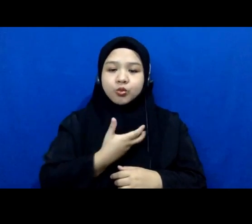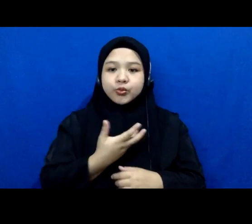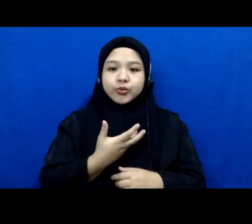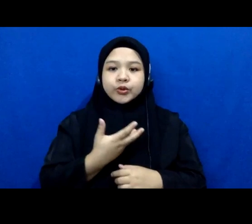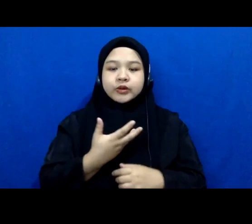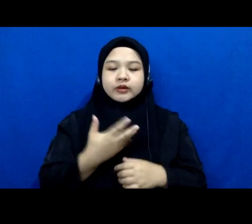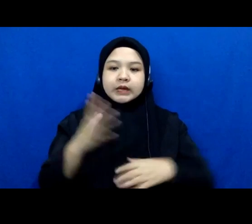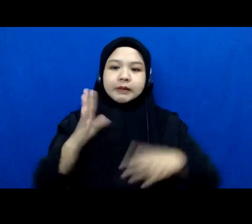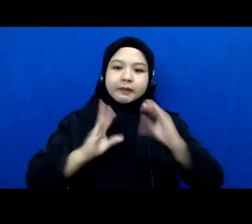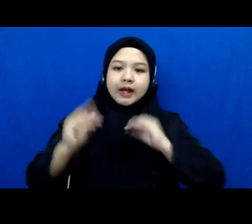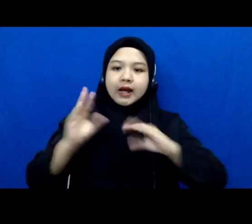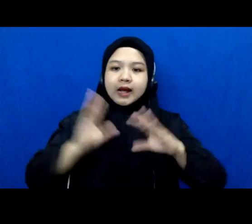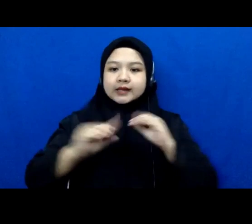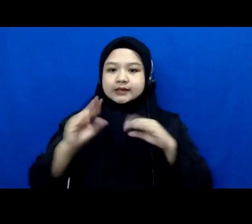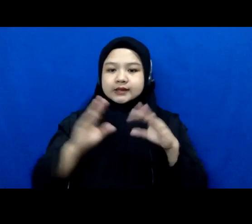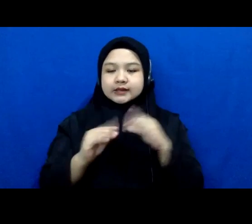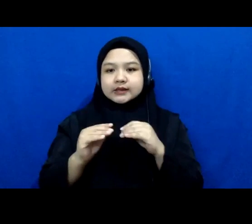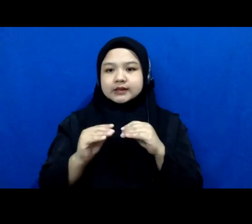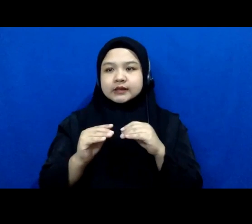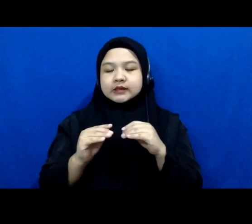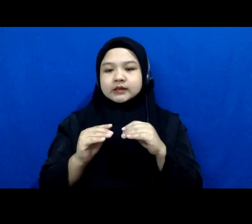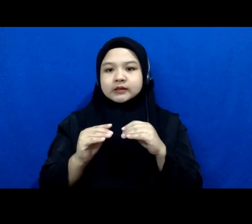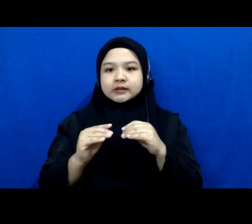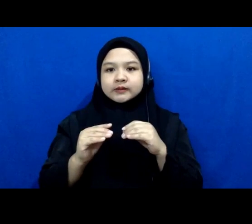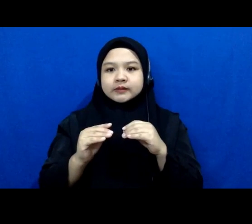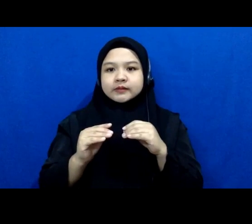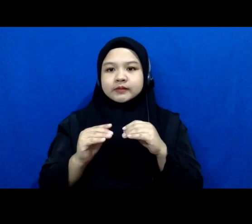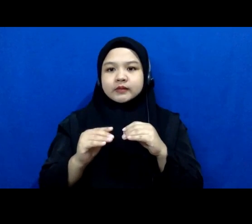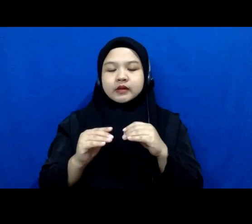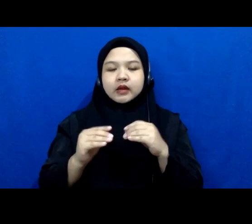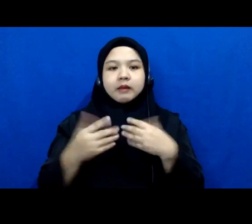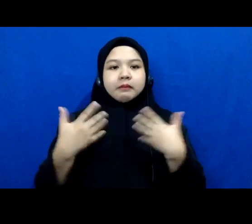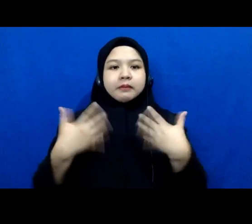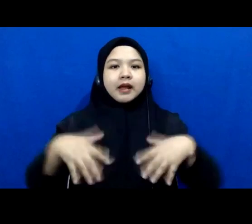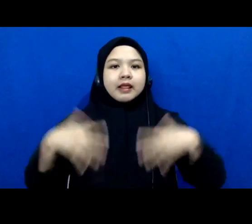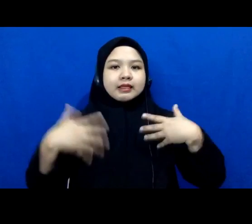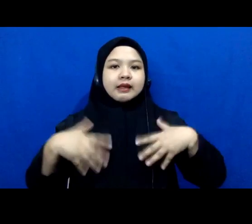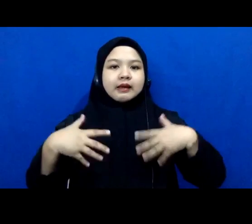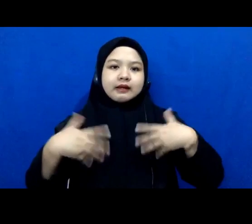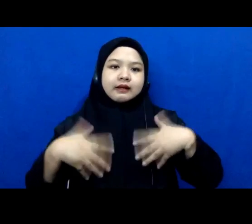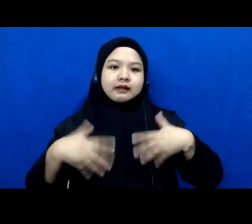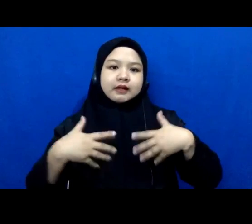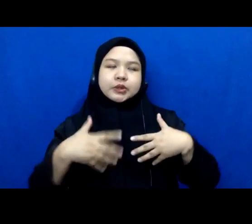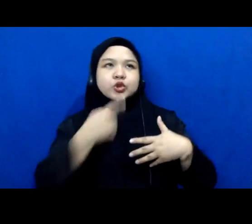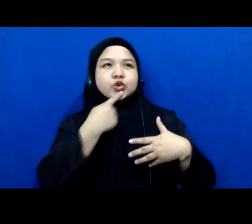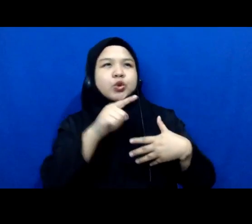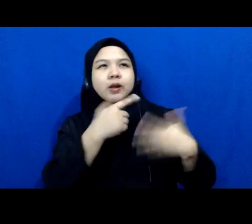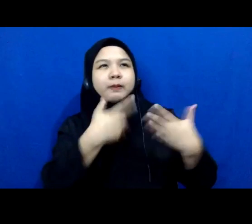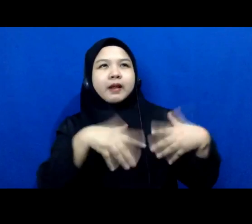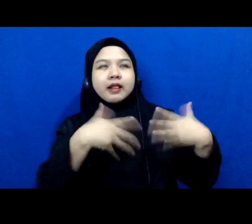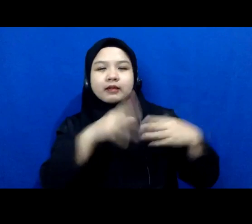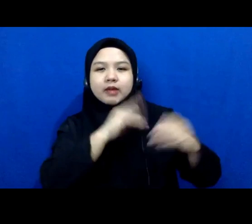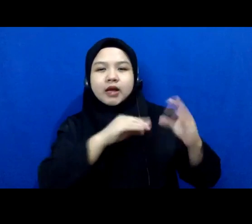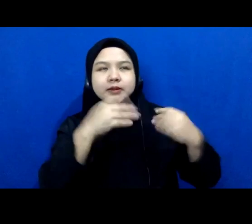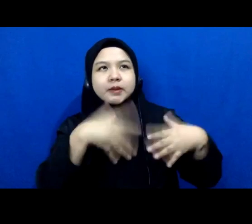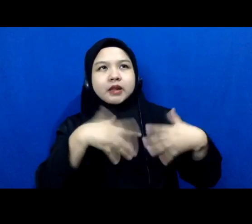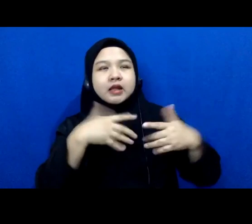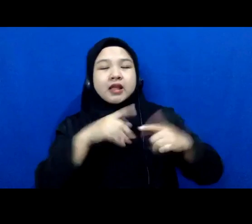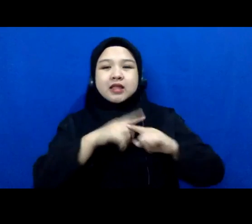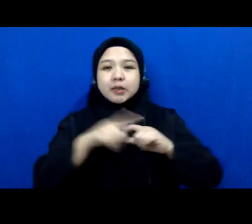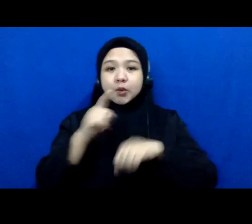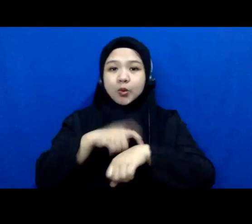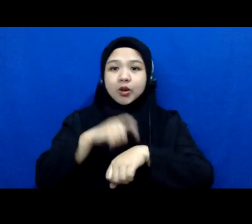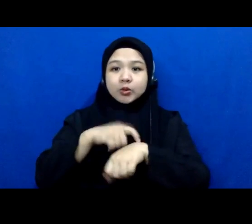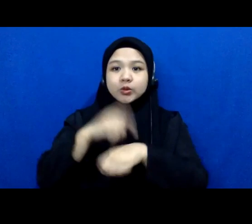praktis tapi juga karena keterbatasan waktu